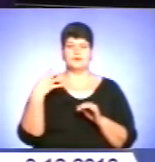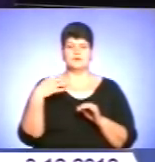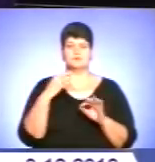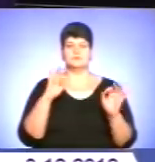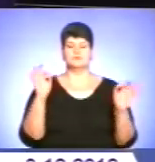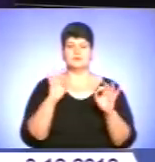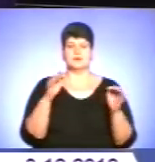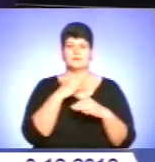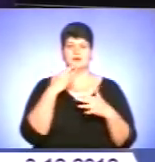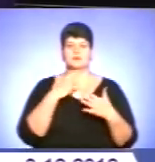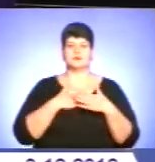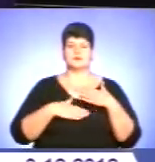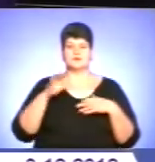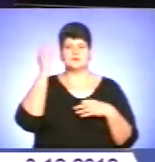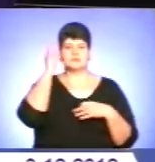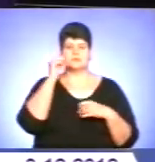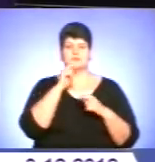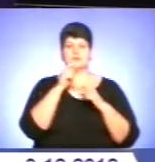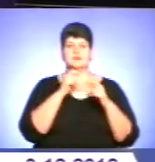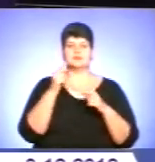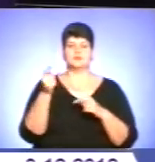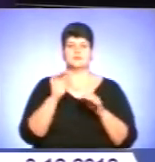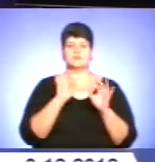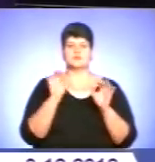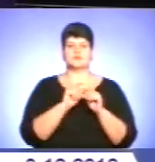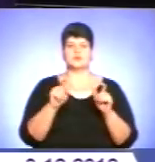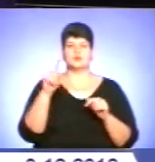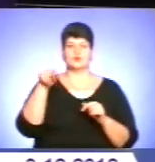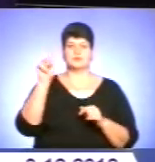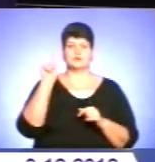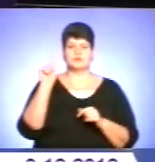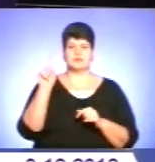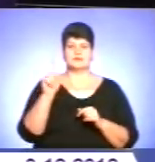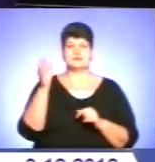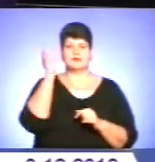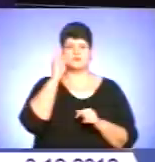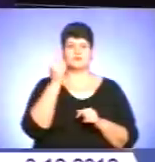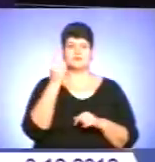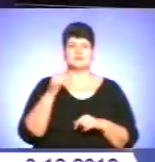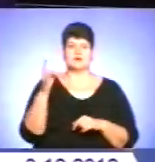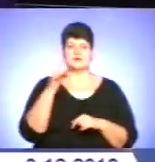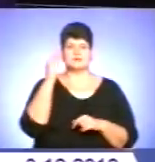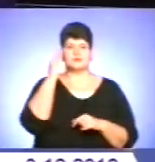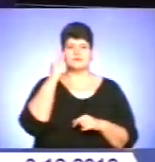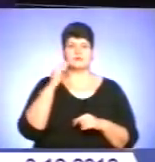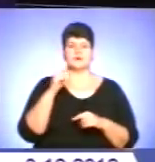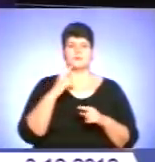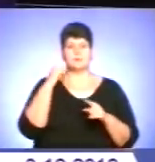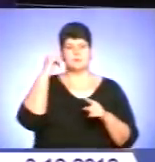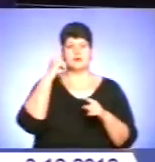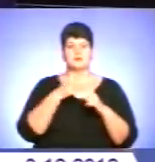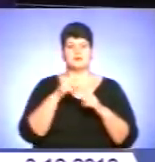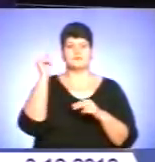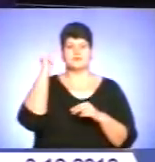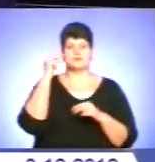спогадів і подарунків. Тернопільська музична школа номер один уже в 11-те згадує таланолитих братів, які навчалися і працювали у